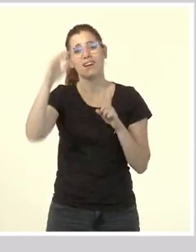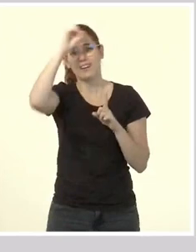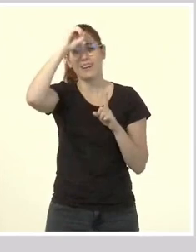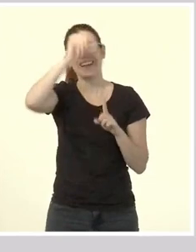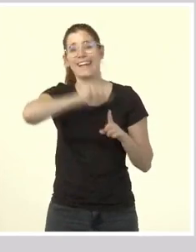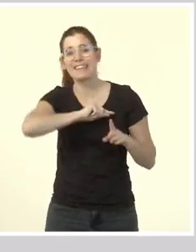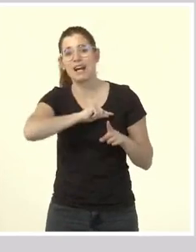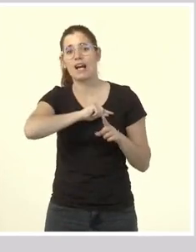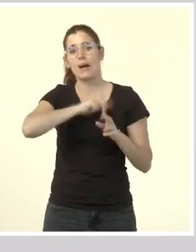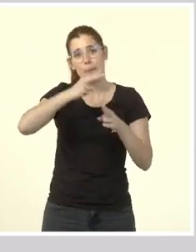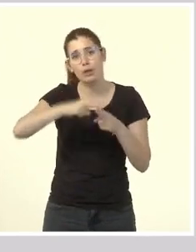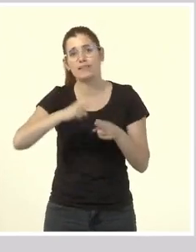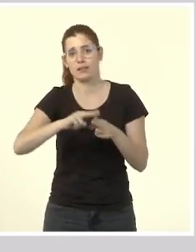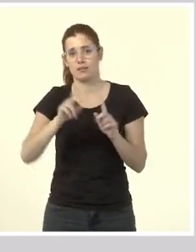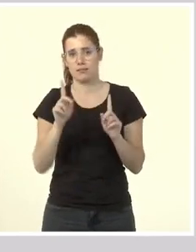ètica.